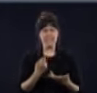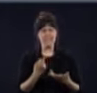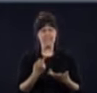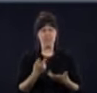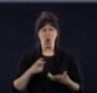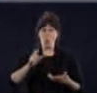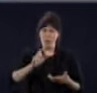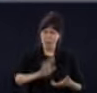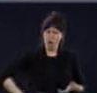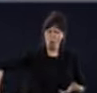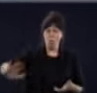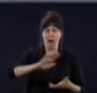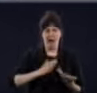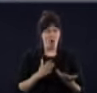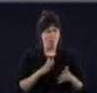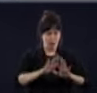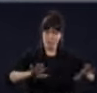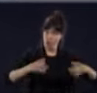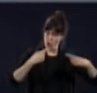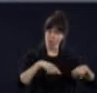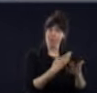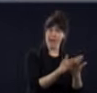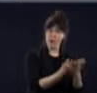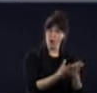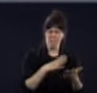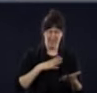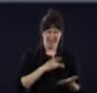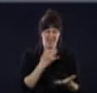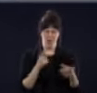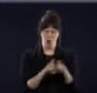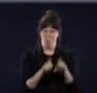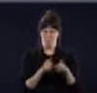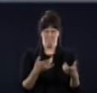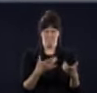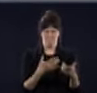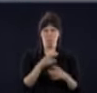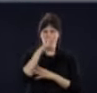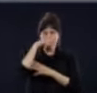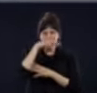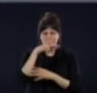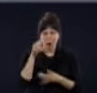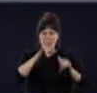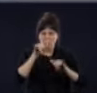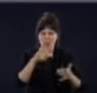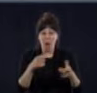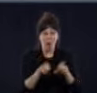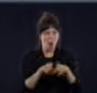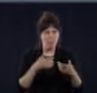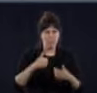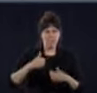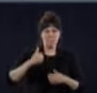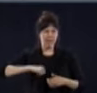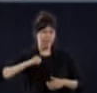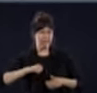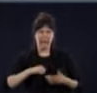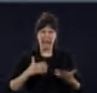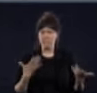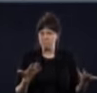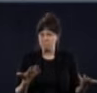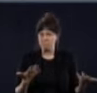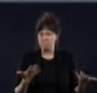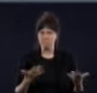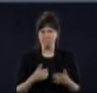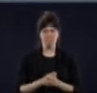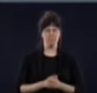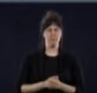les utilisant comme cobayes? Écoutez, bon, les gens ont... Premièrement, je vais vous dire, je suis le directeur national de santé publique que